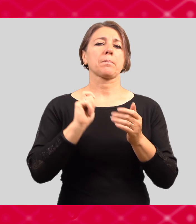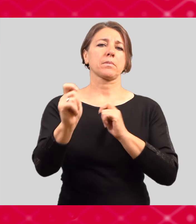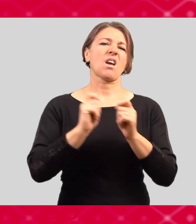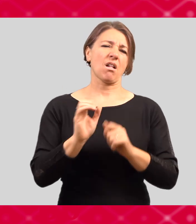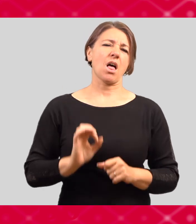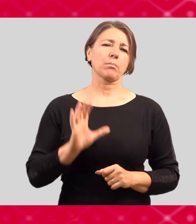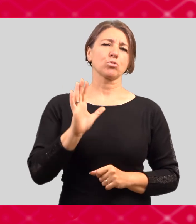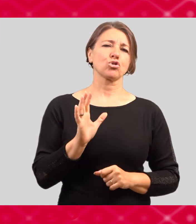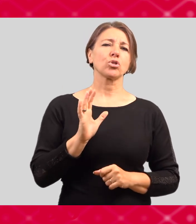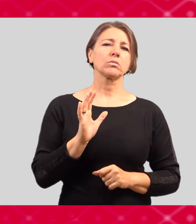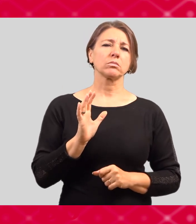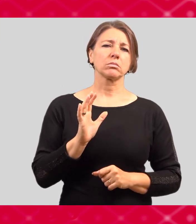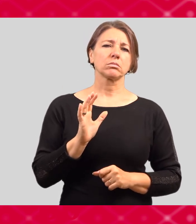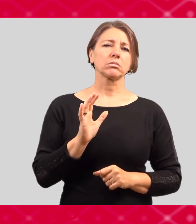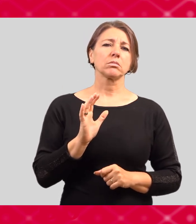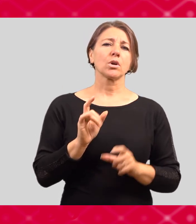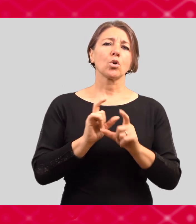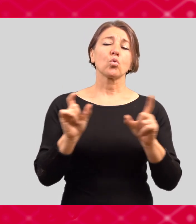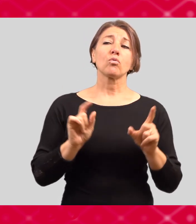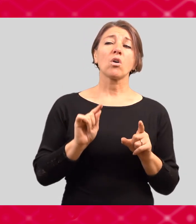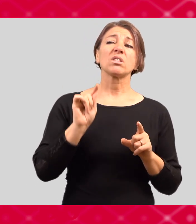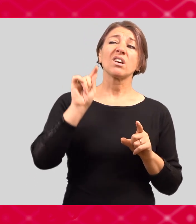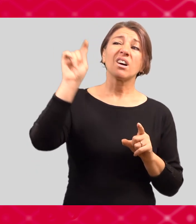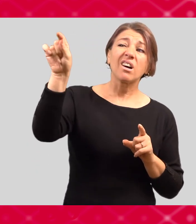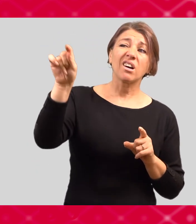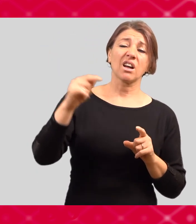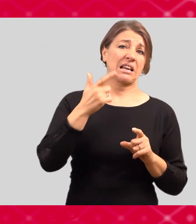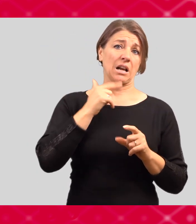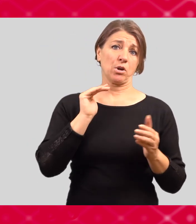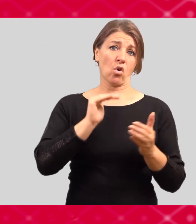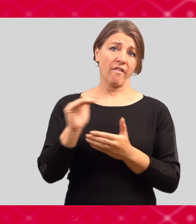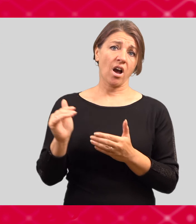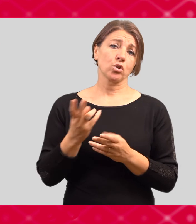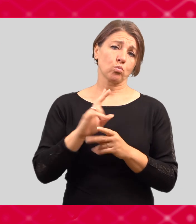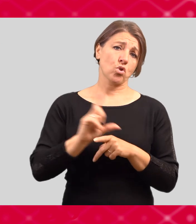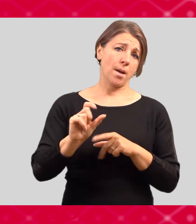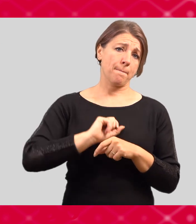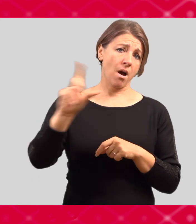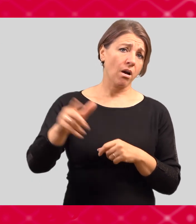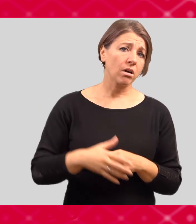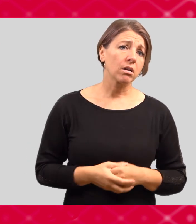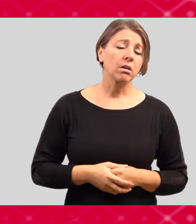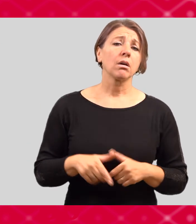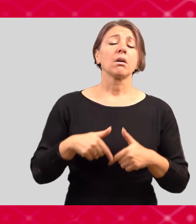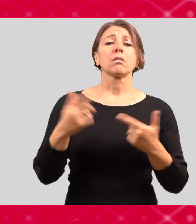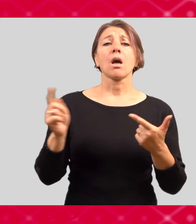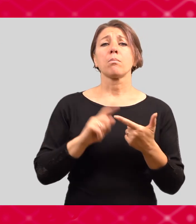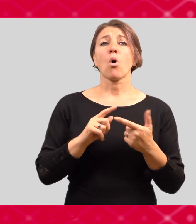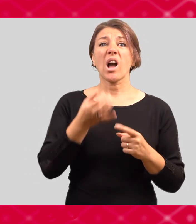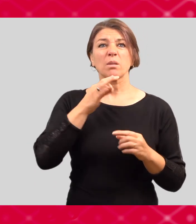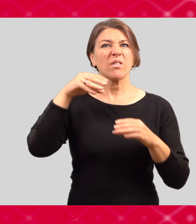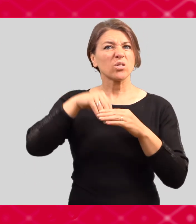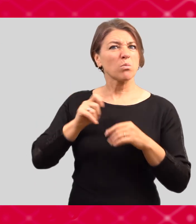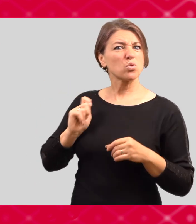sdělit sami, že toto jeho chování vám z nějakého důvodu nevyhovuje. Když si třeba nejste jistí, jestli se jedná o